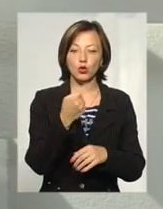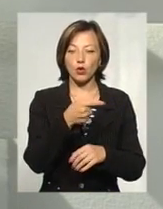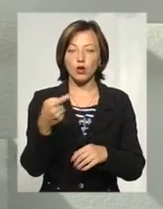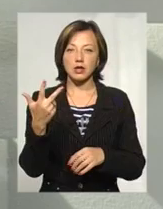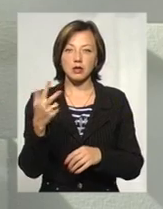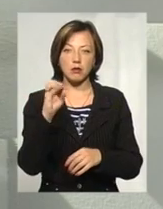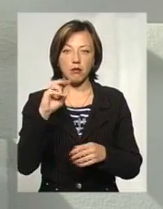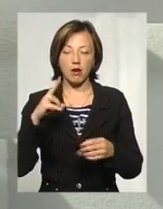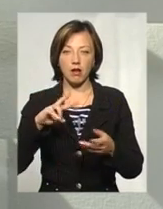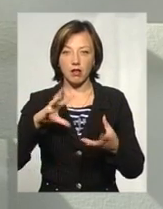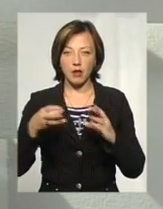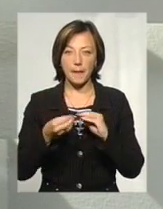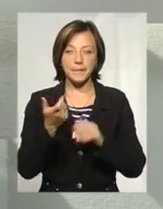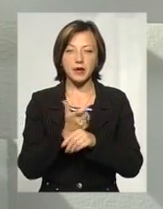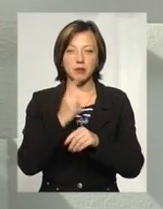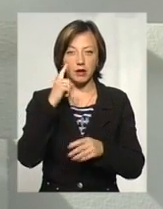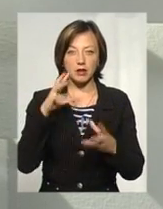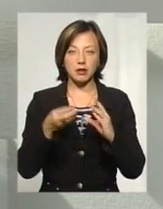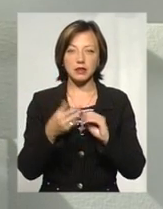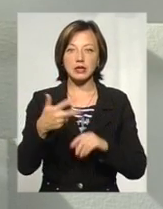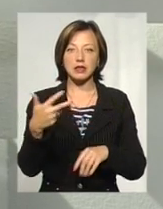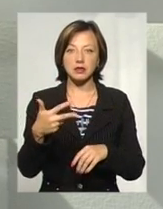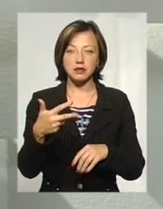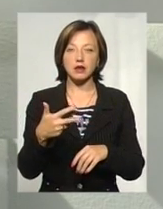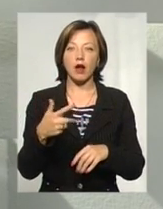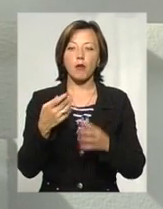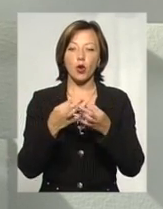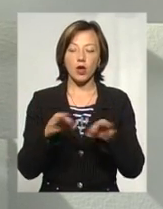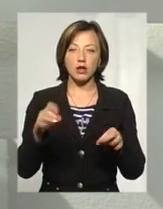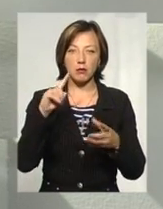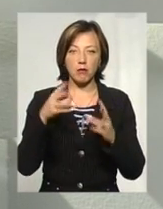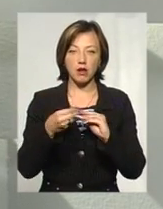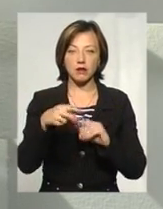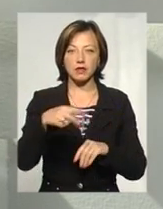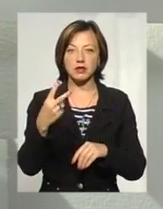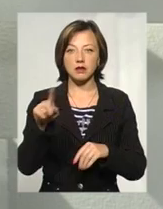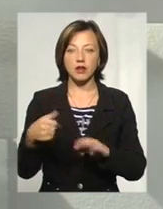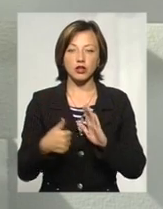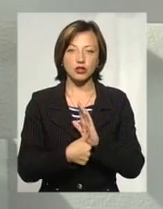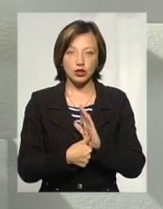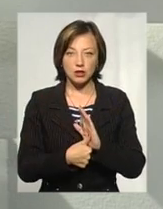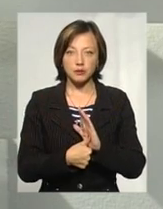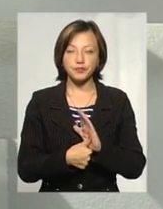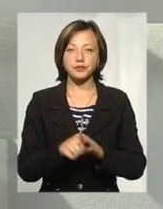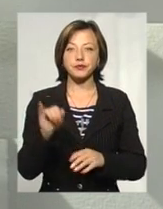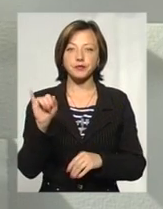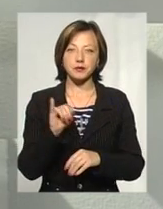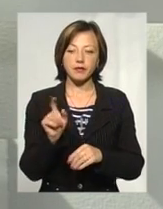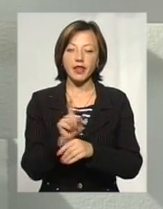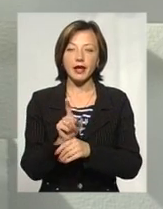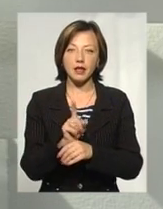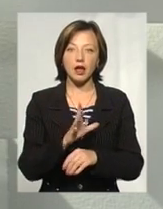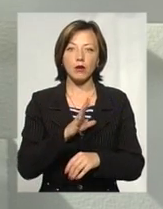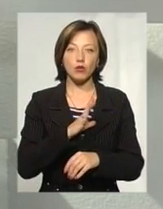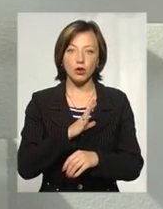3 балів, максимальна оцінка була 30 балів, прохідний бал ми визначили 22,6 балів. І критерії були,